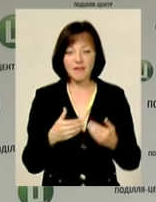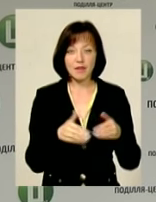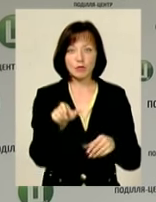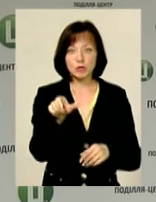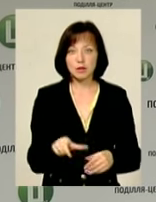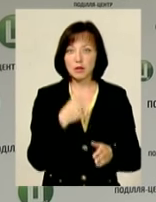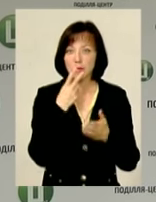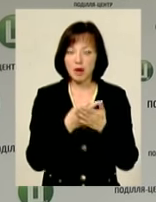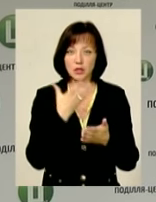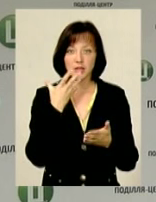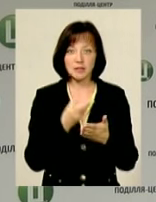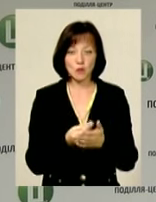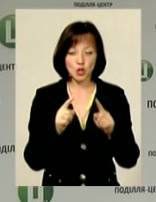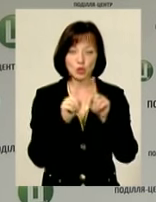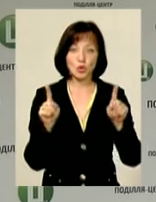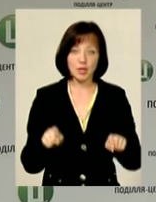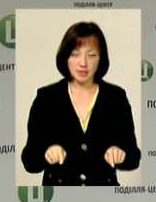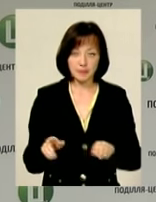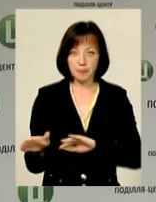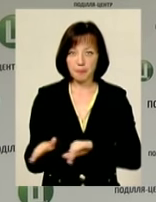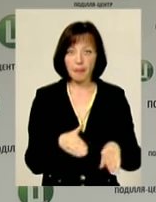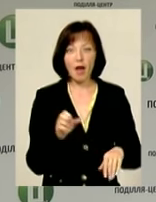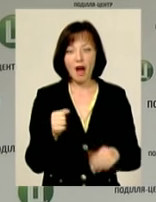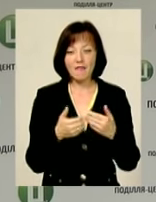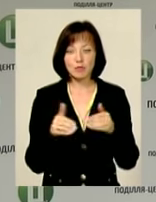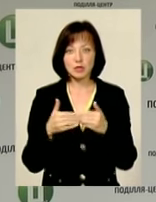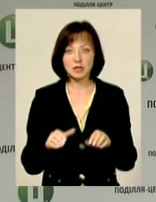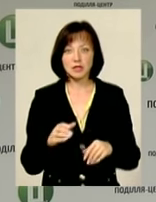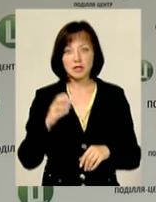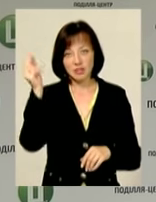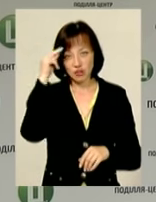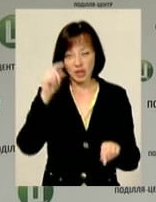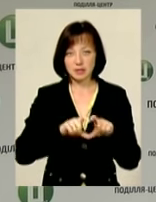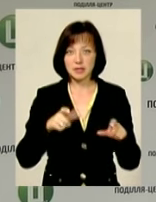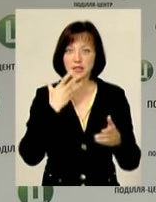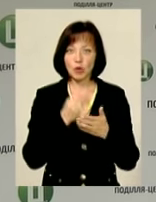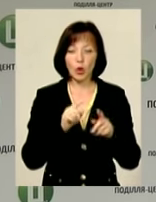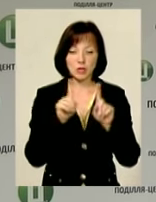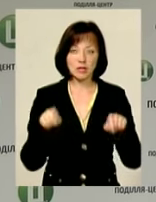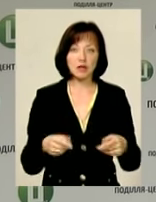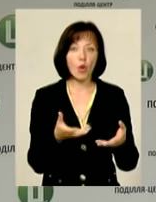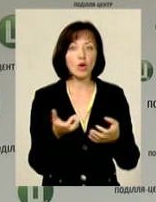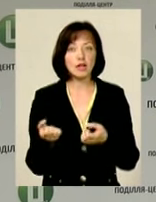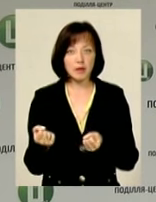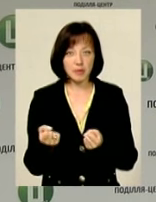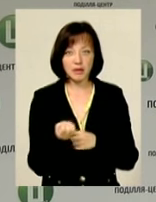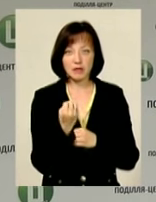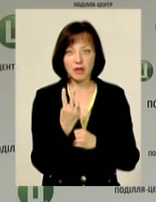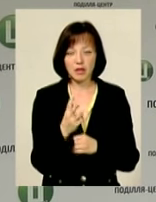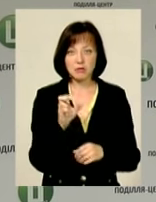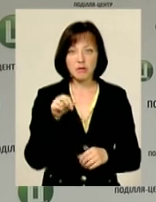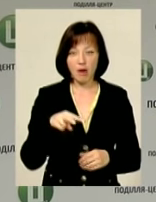на своїй сторінці Щодо випускників загальноосвітніх навчальних закладів, то вони на свої сторінки отримали 12